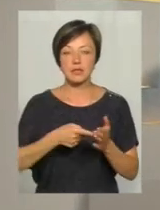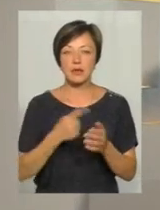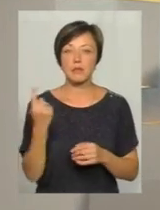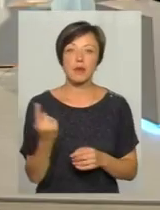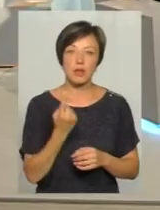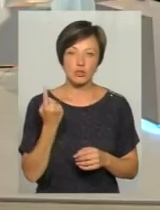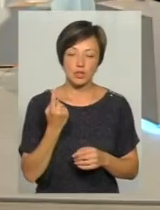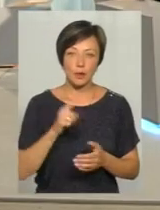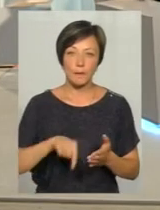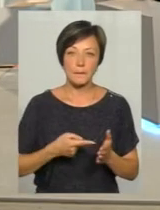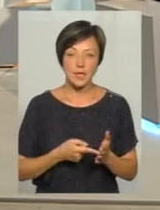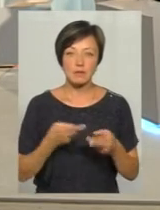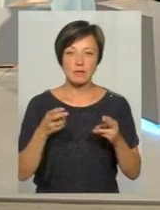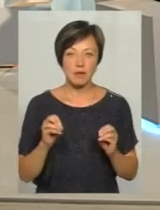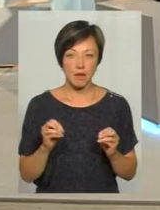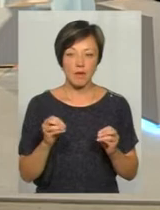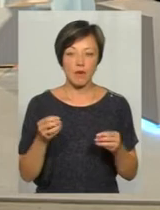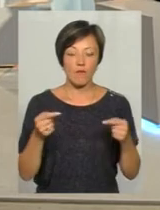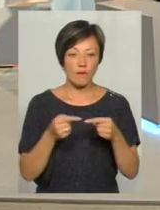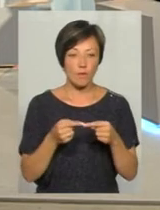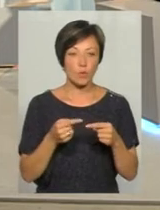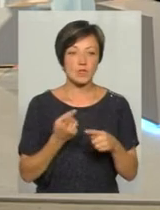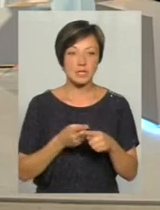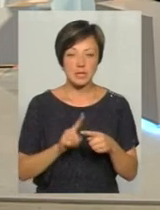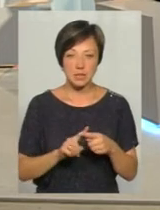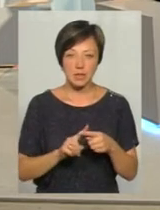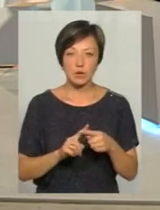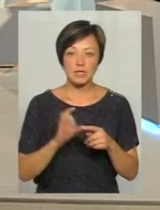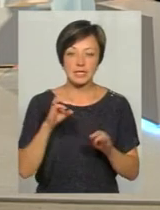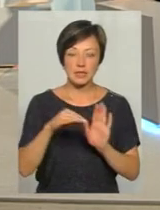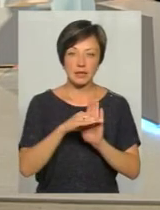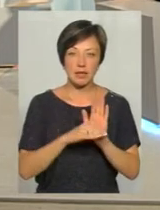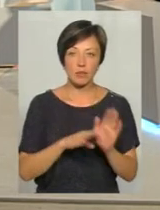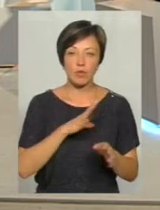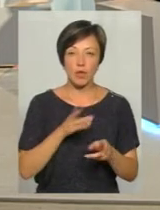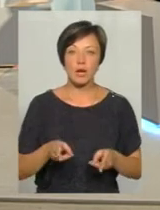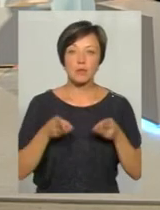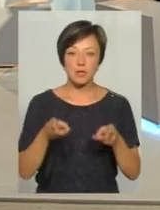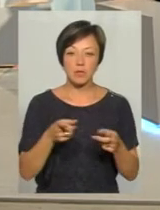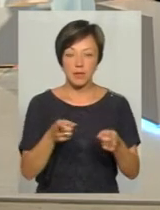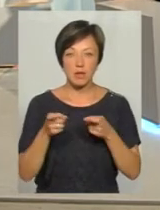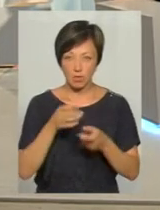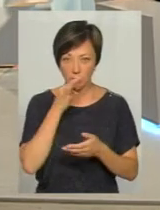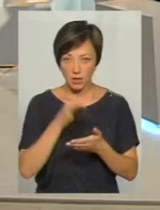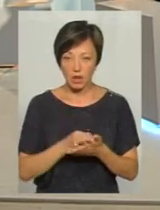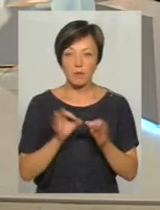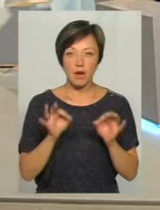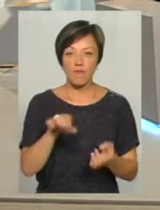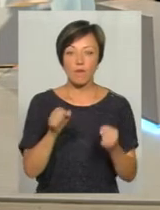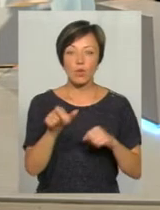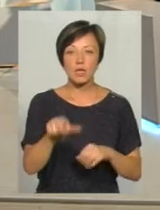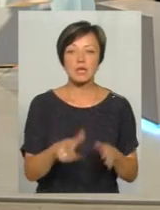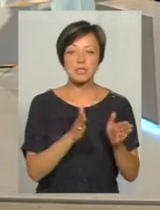з перших міст, де от саме за цією статтею було кримінально притягнутое, правильно, водія, який